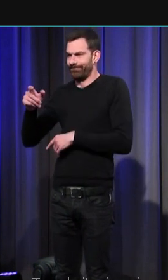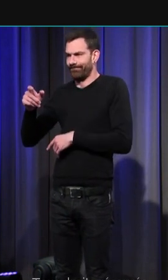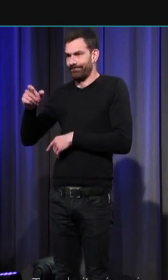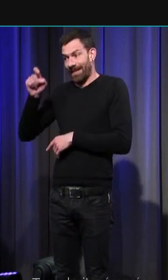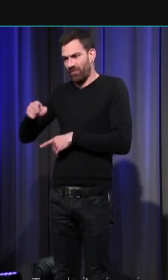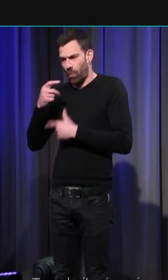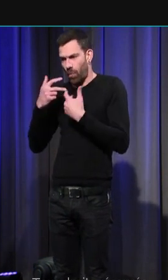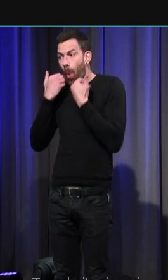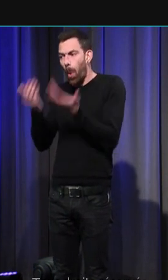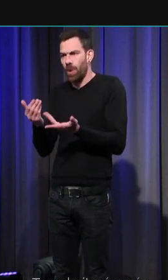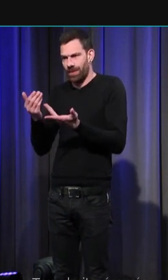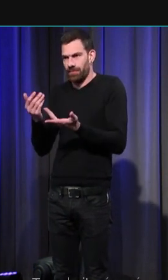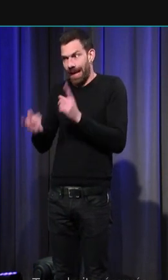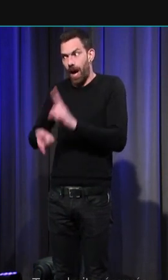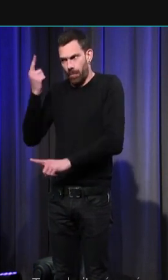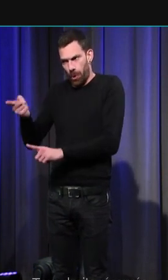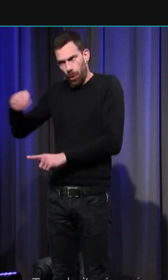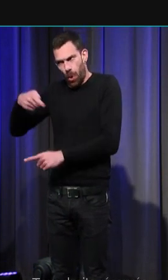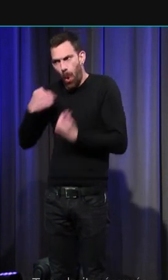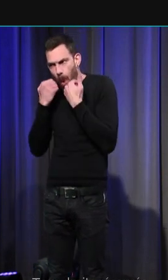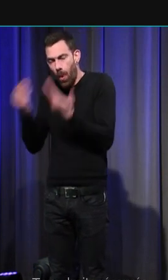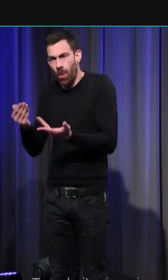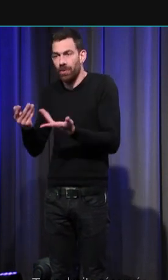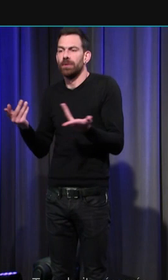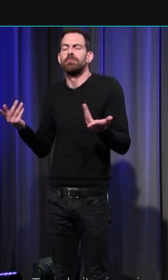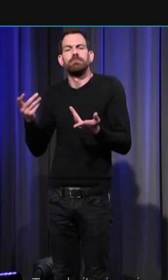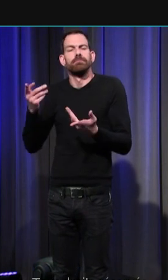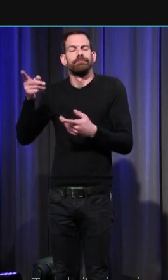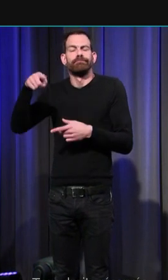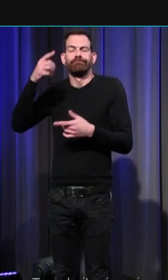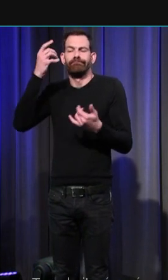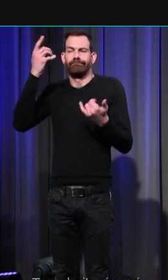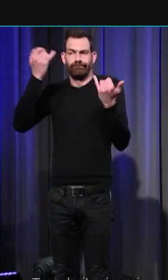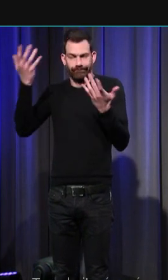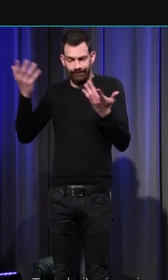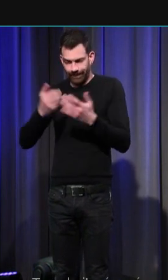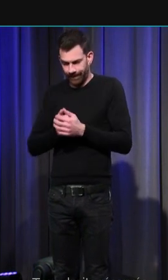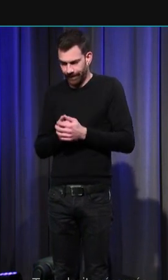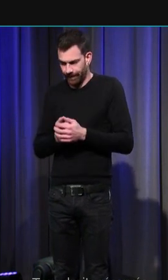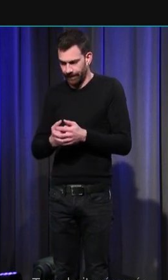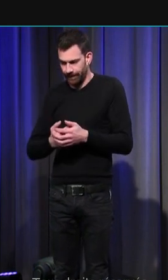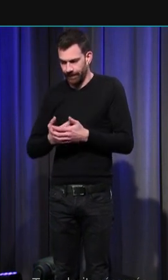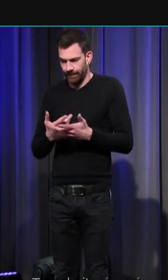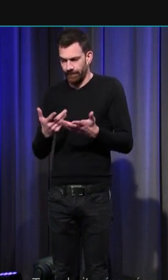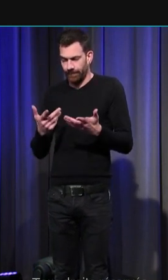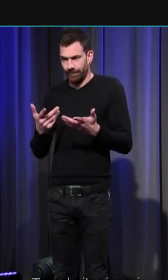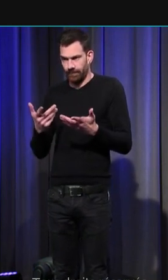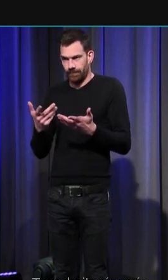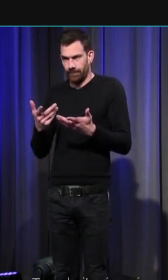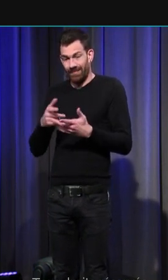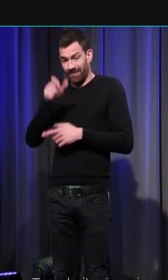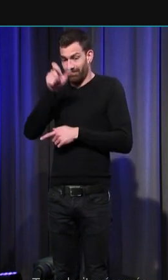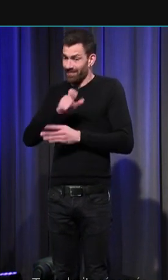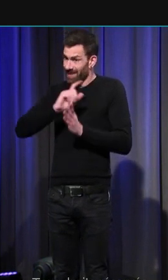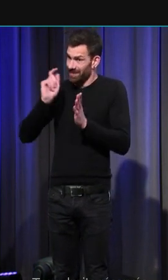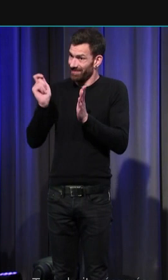de la honte. Il faut alors imaginer l'ampleur du défi que ça représente par rapport